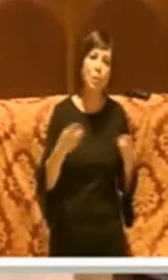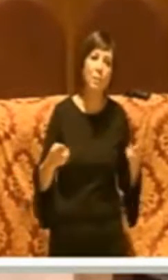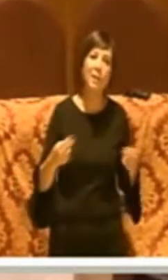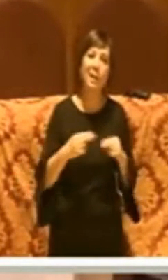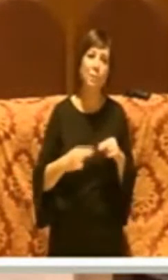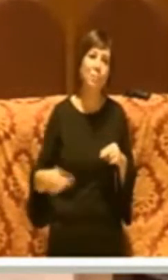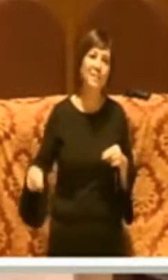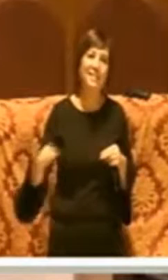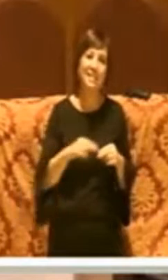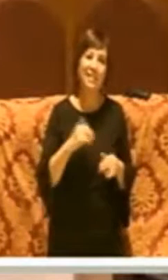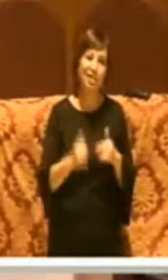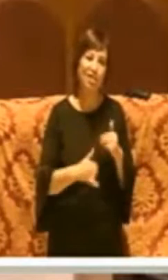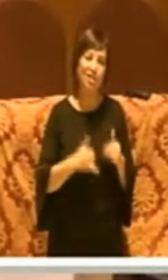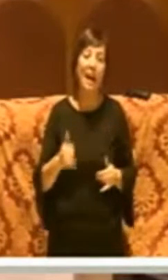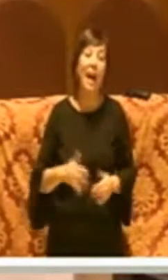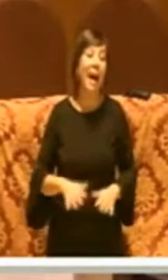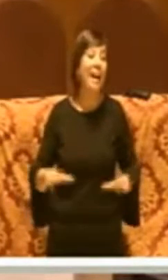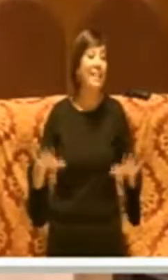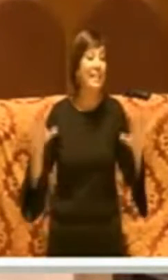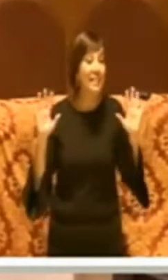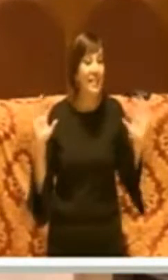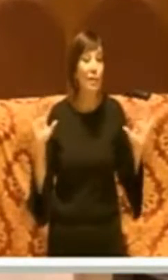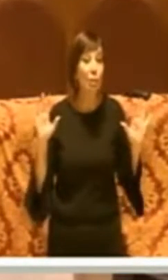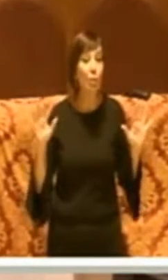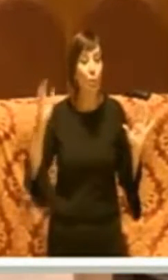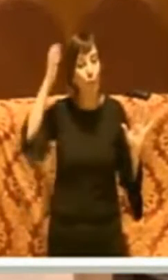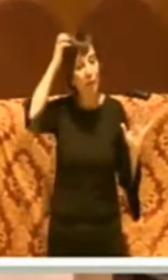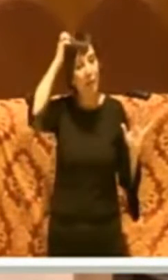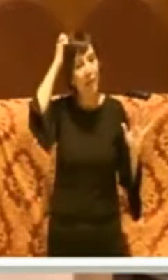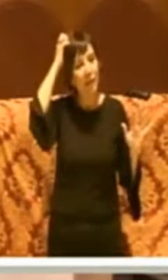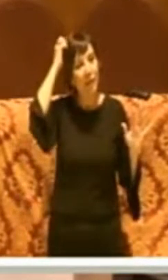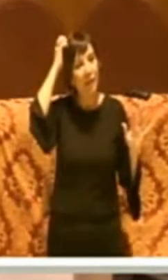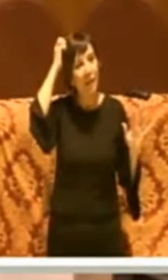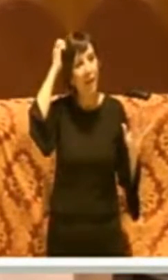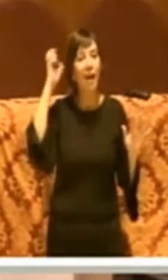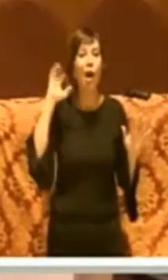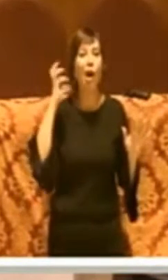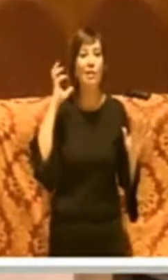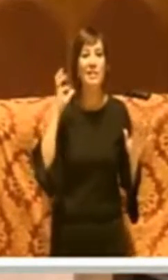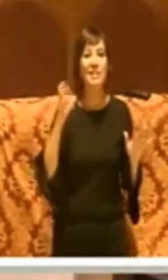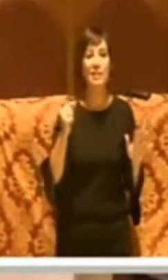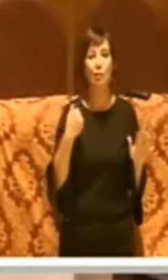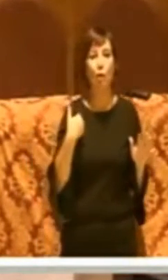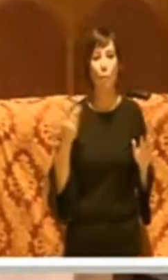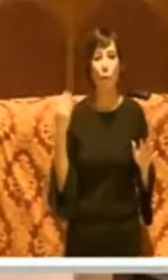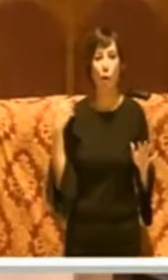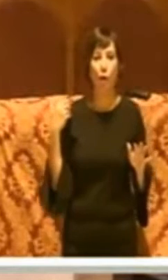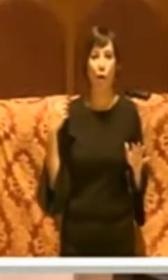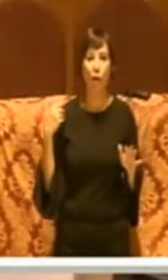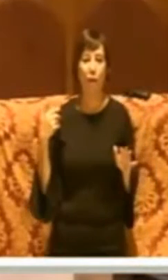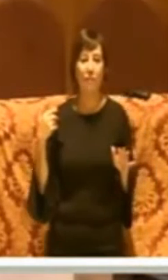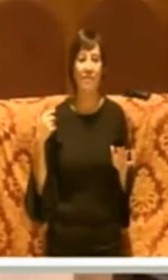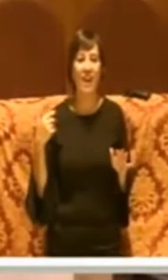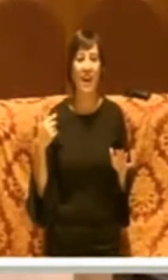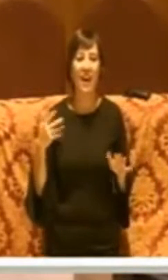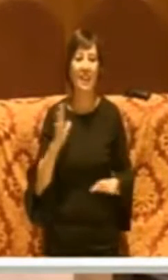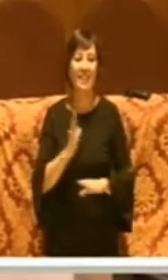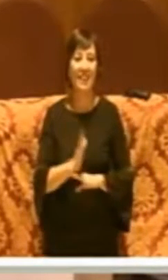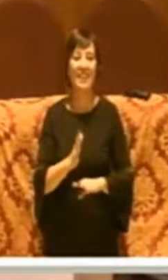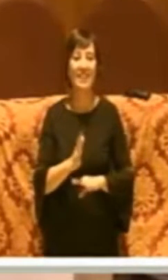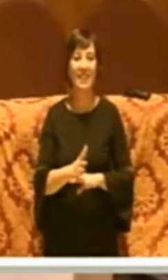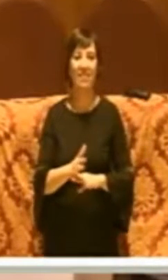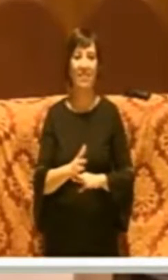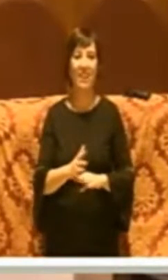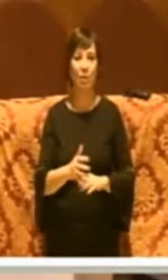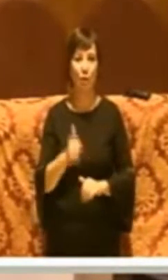ciclabili. Addirittura, ho sentito poco fa dall'intervento che mi ha